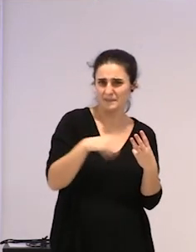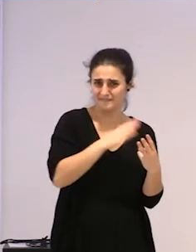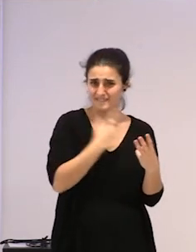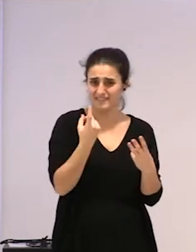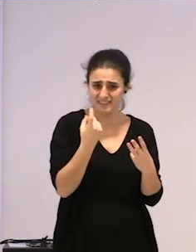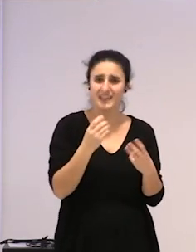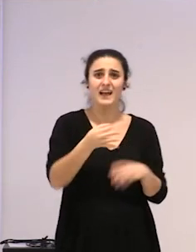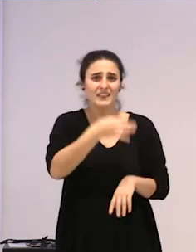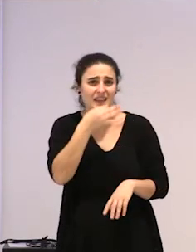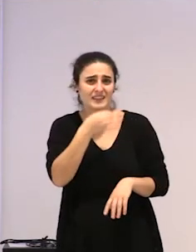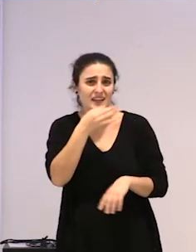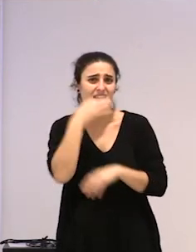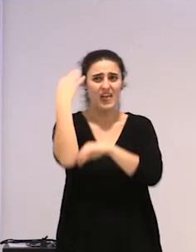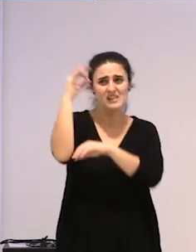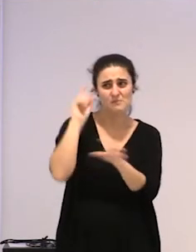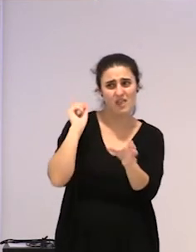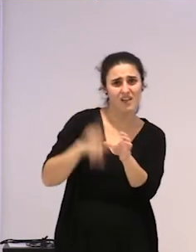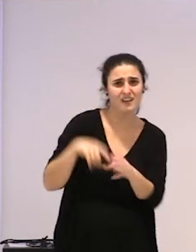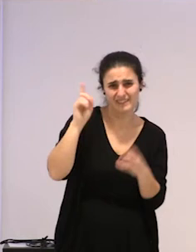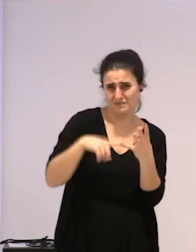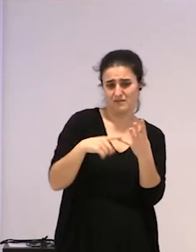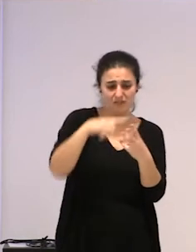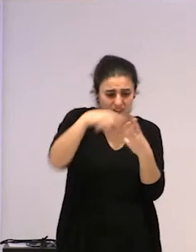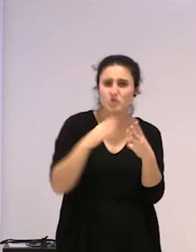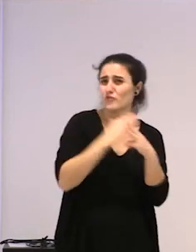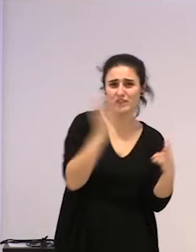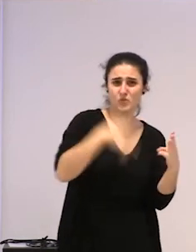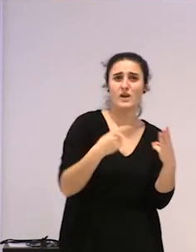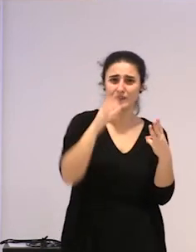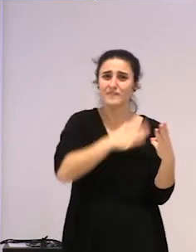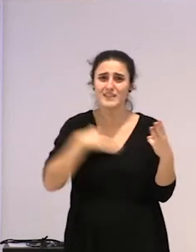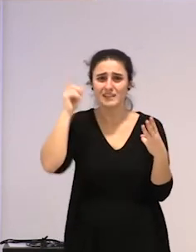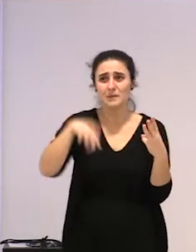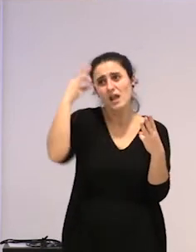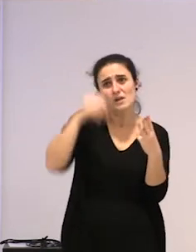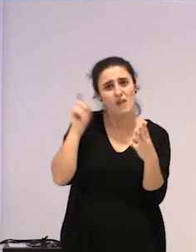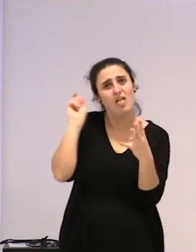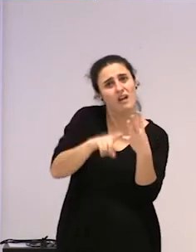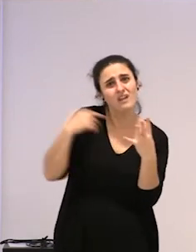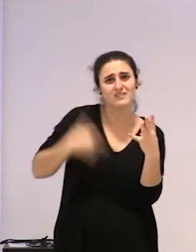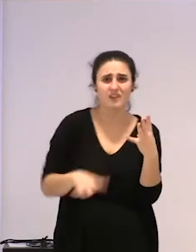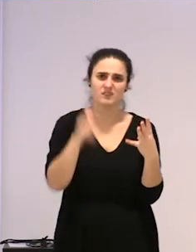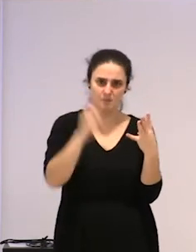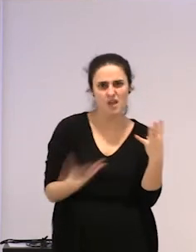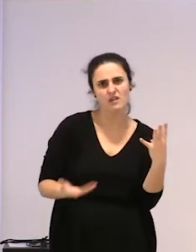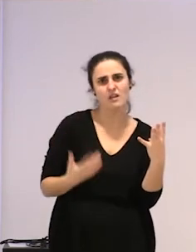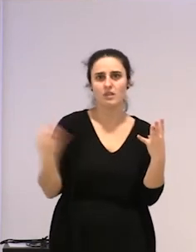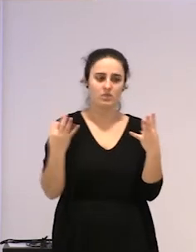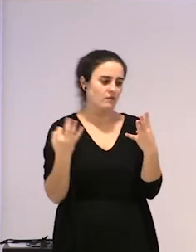sartu behar zara ratxaldetan, asanbladetan, eta hori guztia, ez daukasun naikoa, ja, zure bizitzarekin, ere, ez, ez, ibilibarzare eta